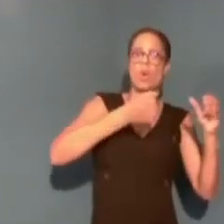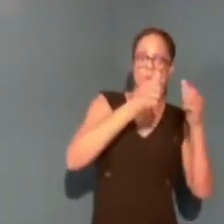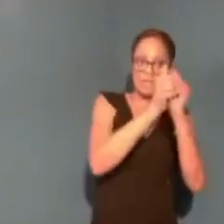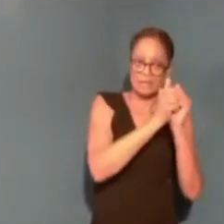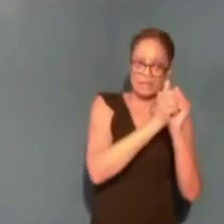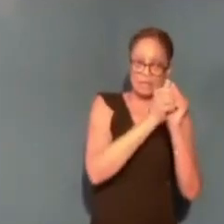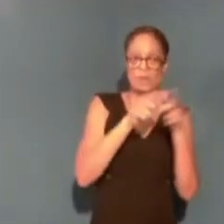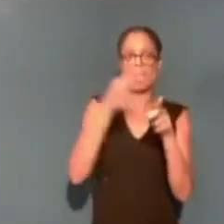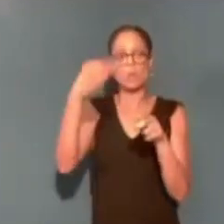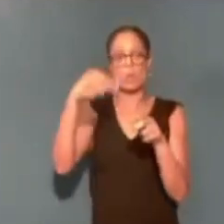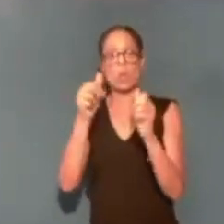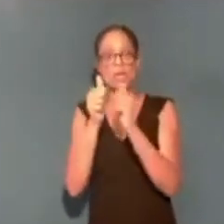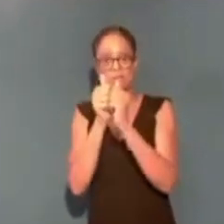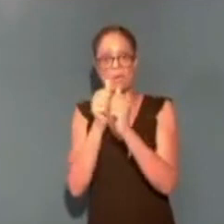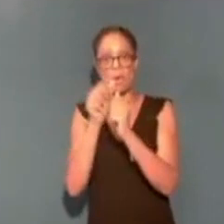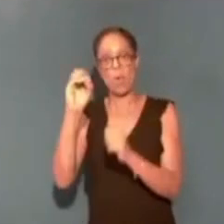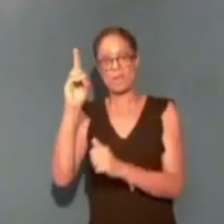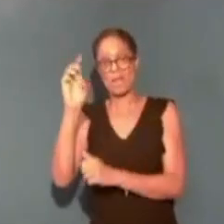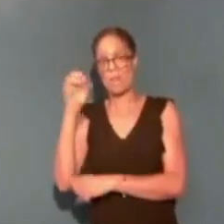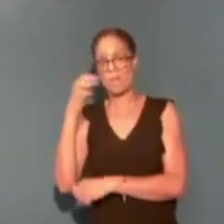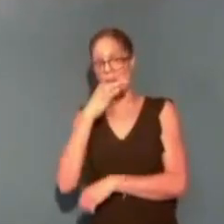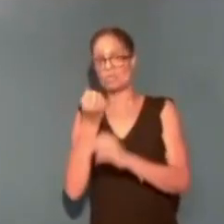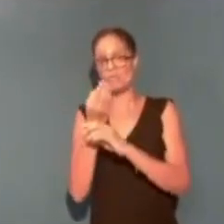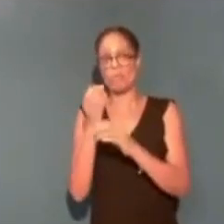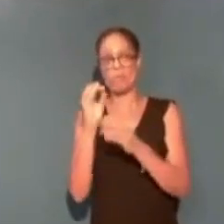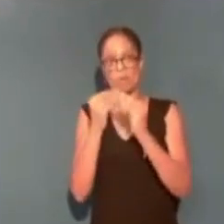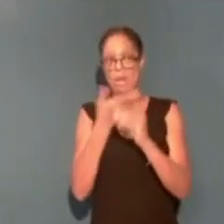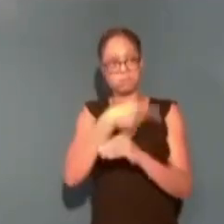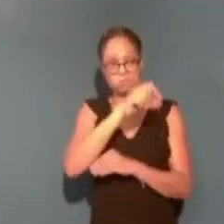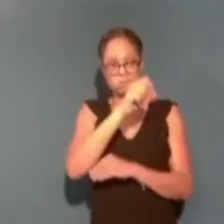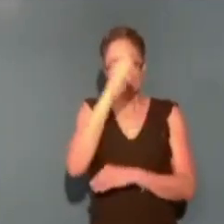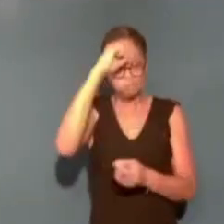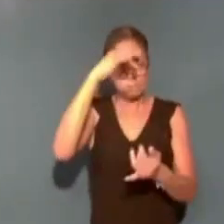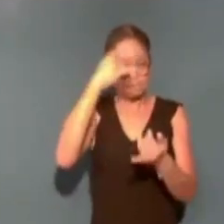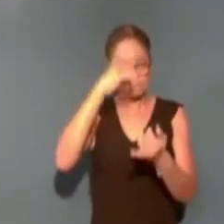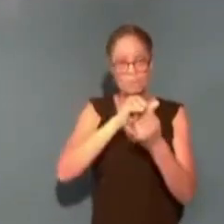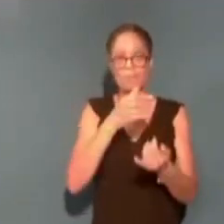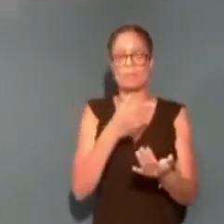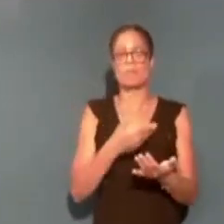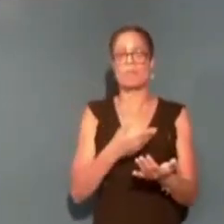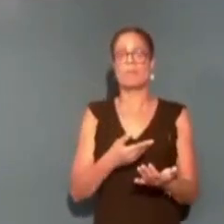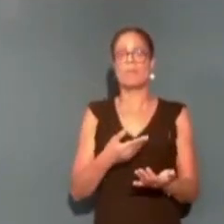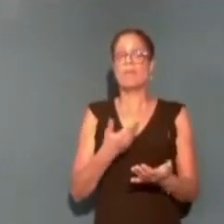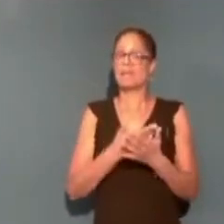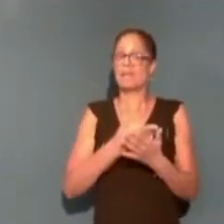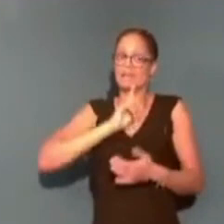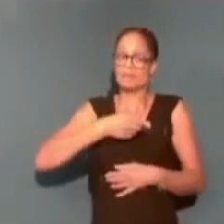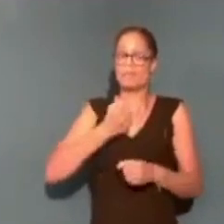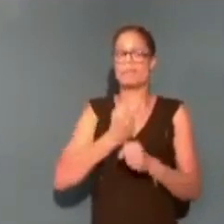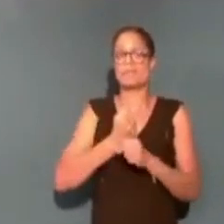Nous en parlons souvent à l'ODE. Ce problème n'est pas assez connu dans l'opinion. Or, il y a là un travail à faire.